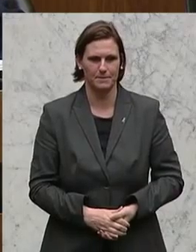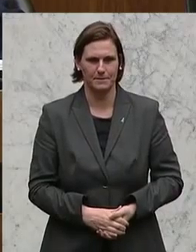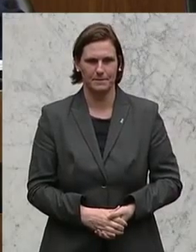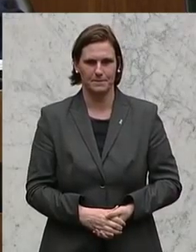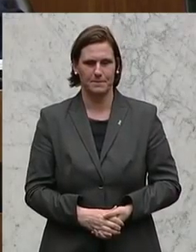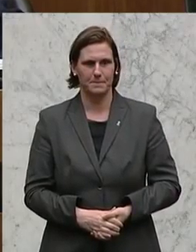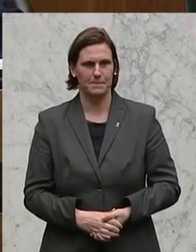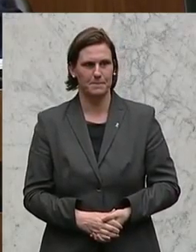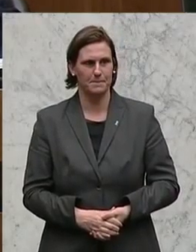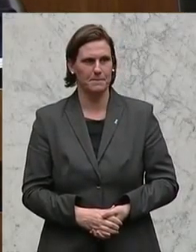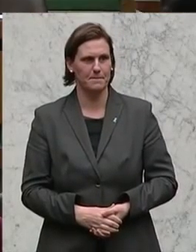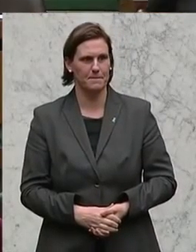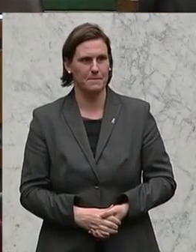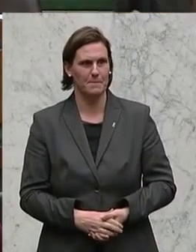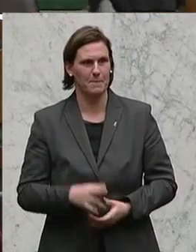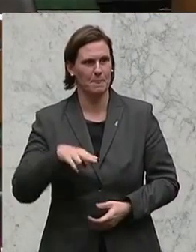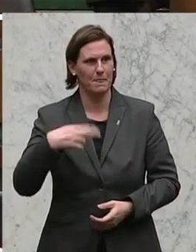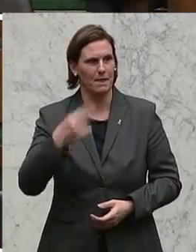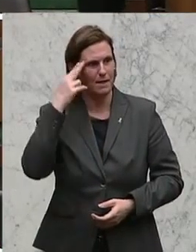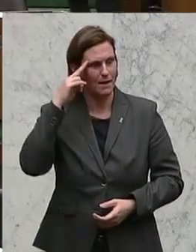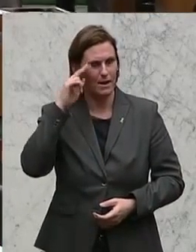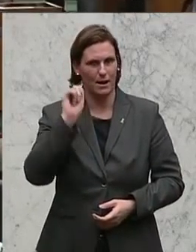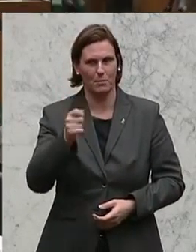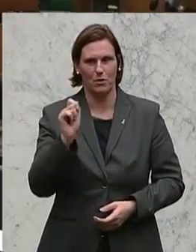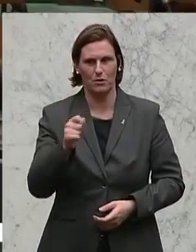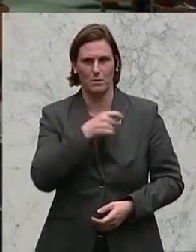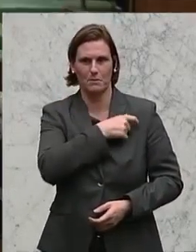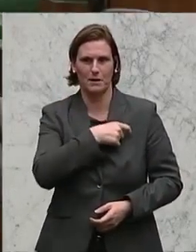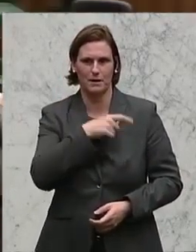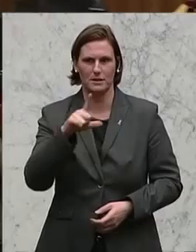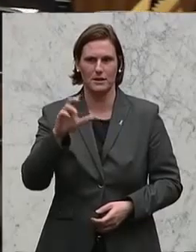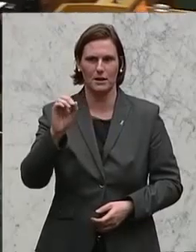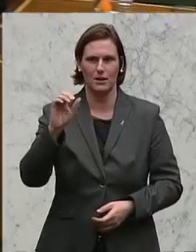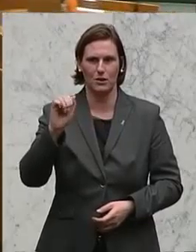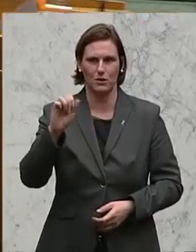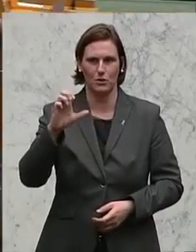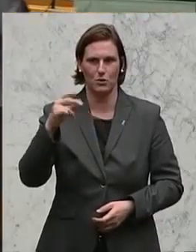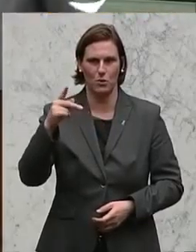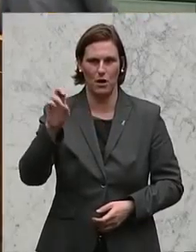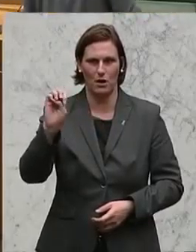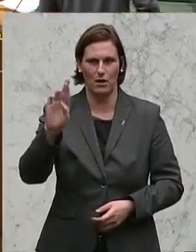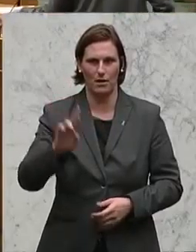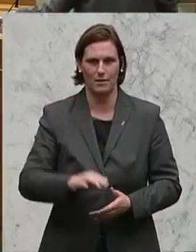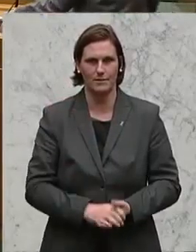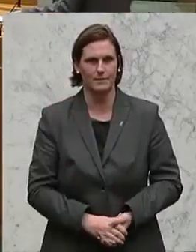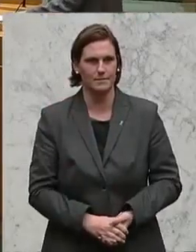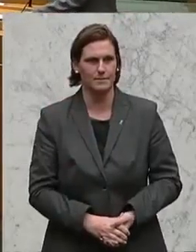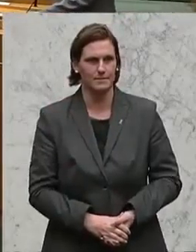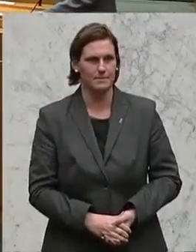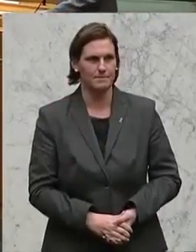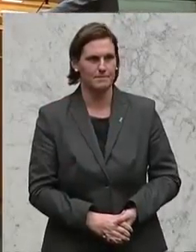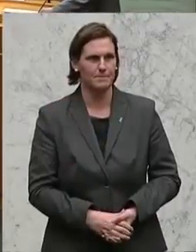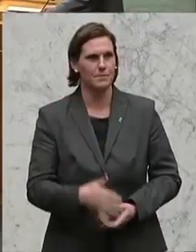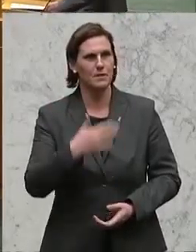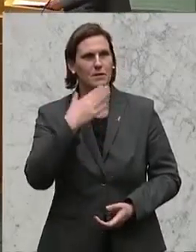Das Sozialversicherungssystem sei gut aufgestellt, meint Michael Hammer von der ÖVP. Das bloße Zusammenlegen der Sozialversicherungsträger führe nicht zu